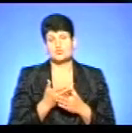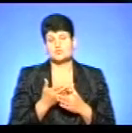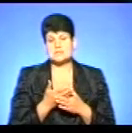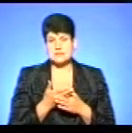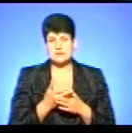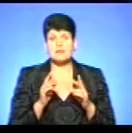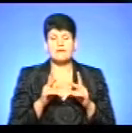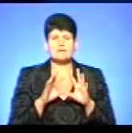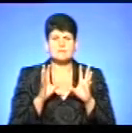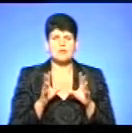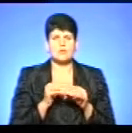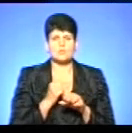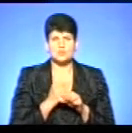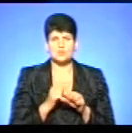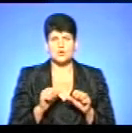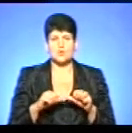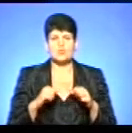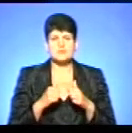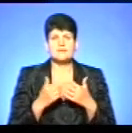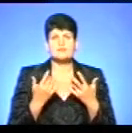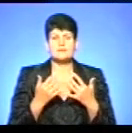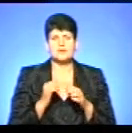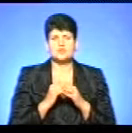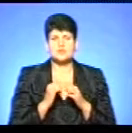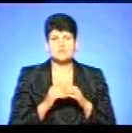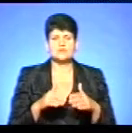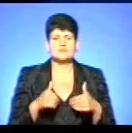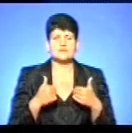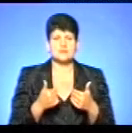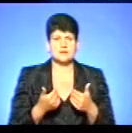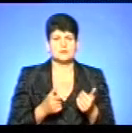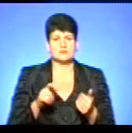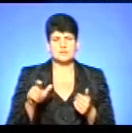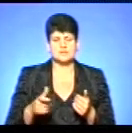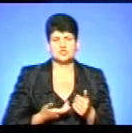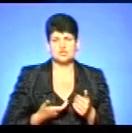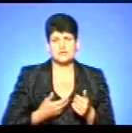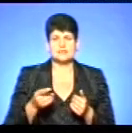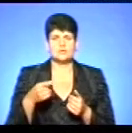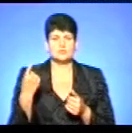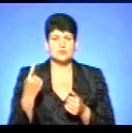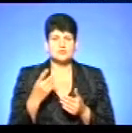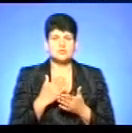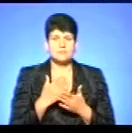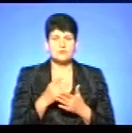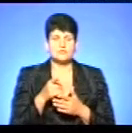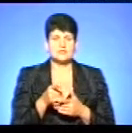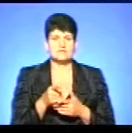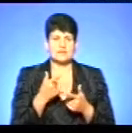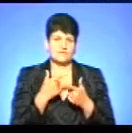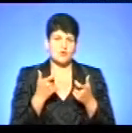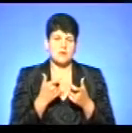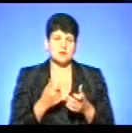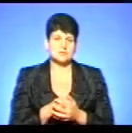загалом працює комісія? Наскільки часто звертаються жителі Тернопільшини? Чи маєте ви статистичну інформацію?